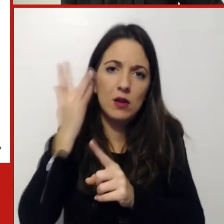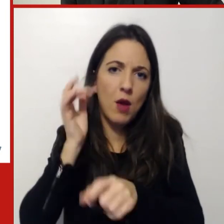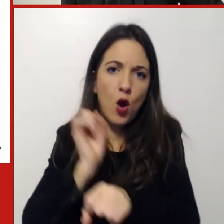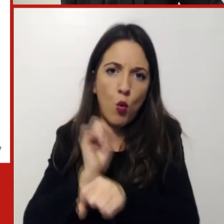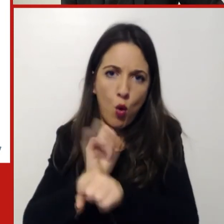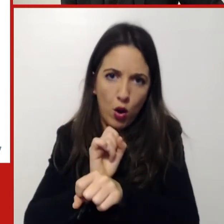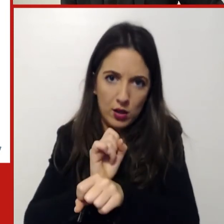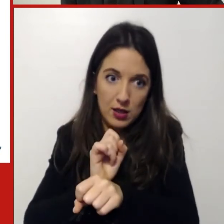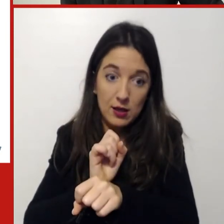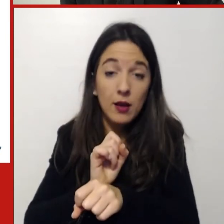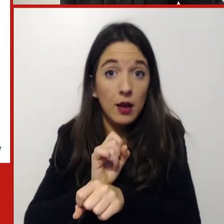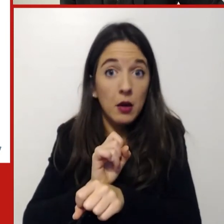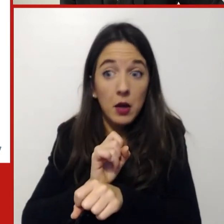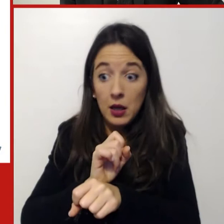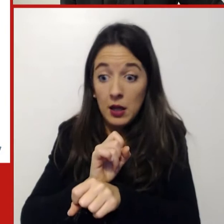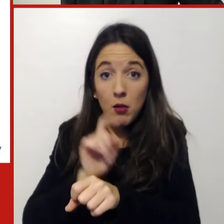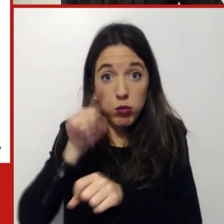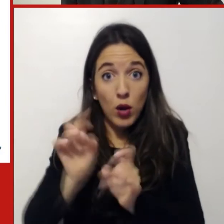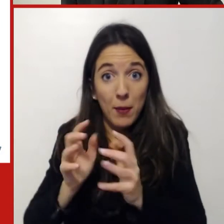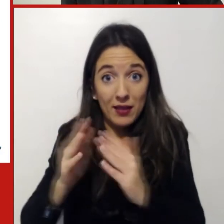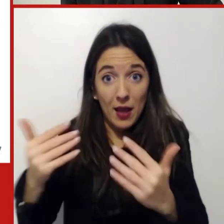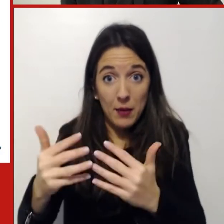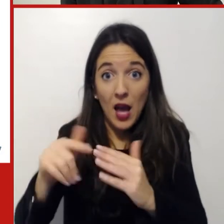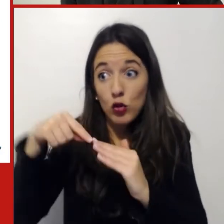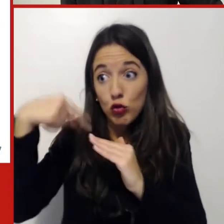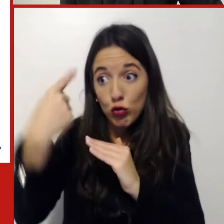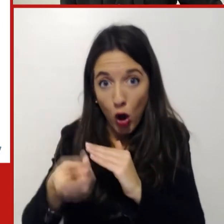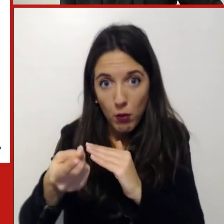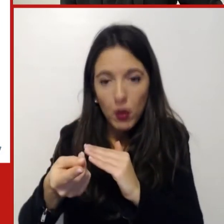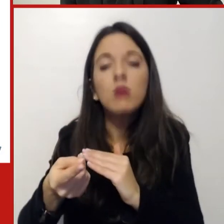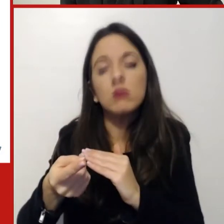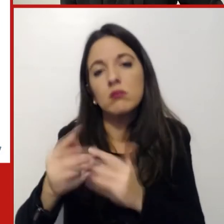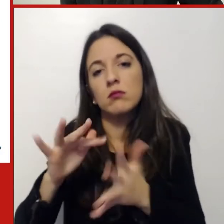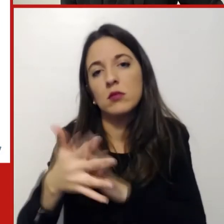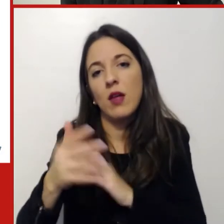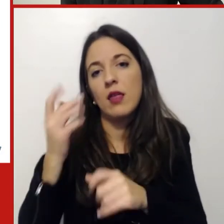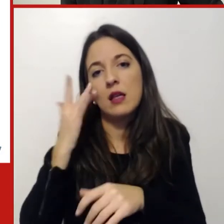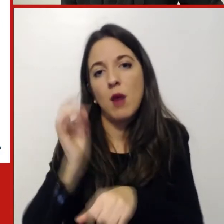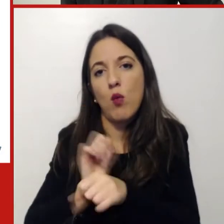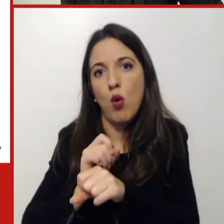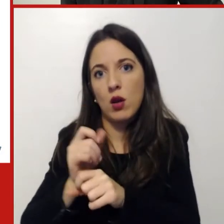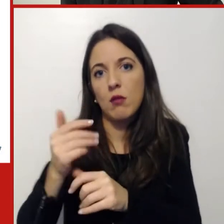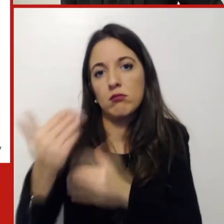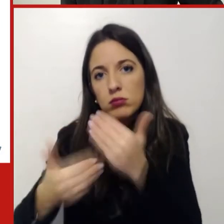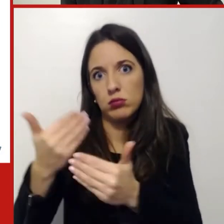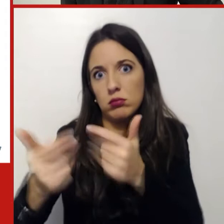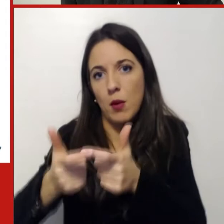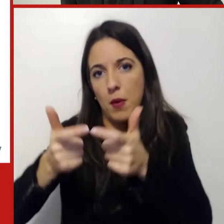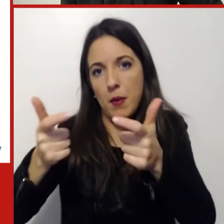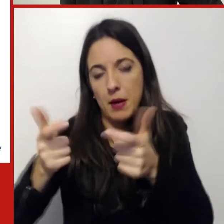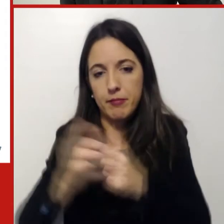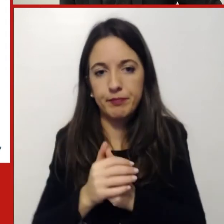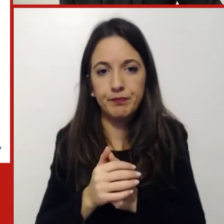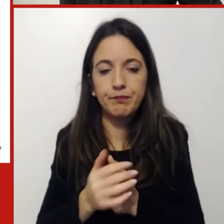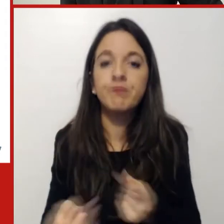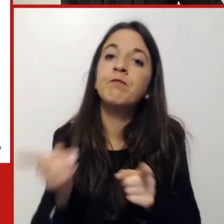presente ma anche formalizzato e strutturato meglio. Nella piccola e media impresa c'è stato un